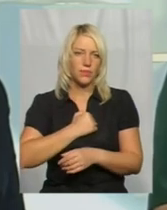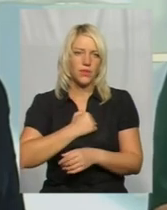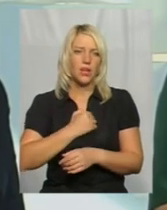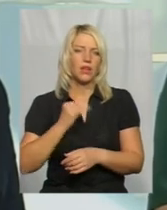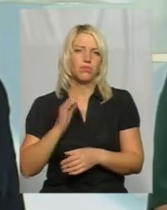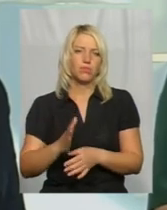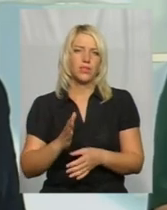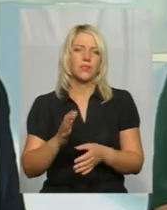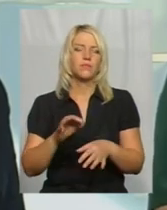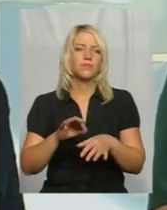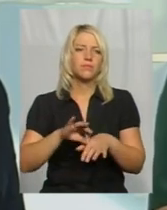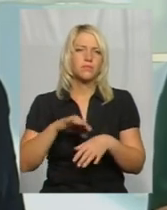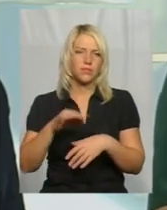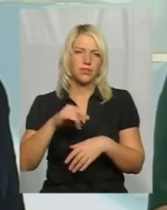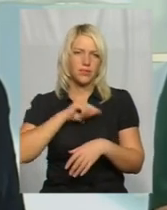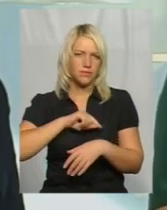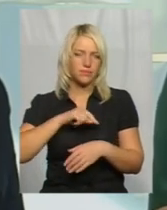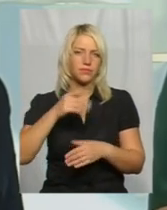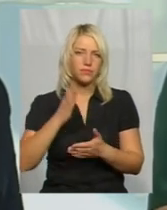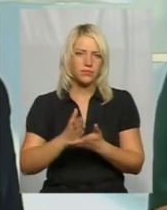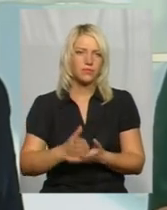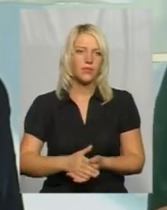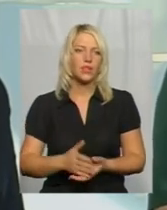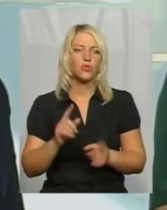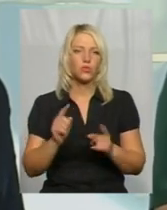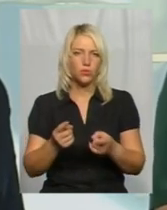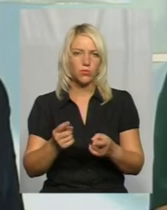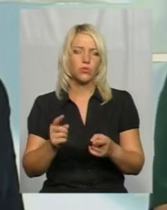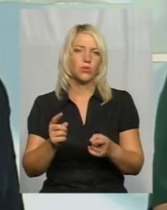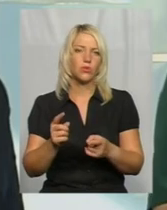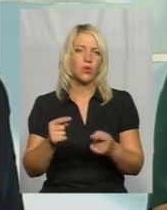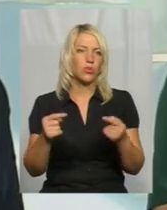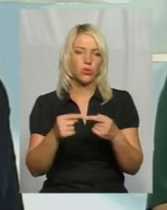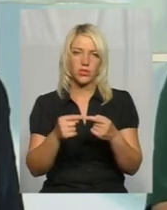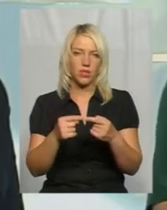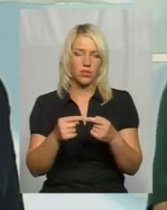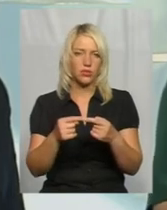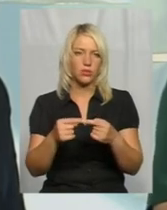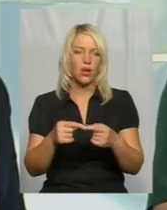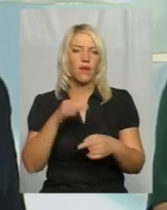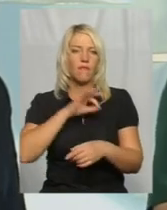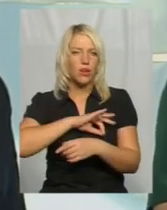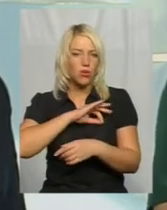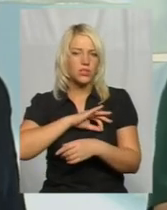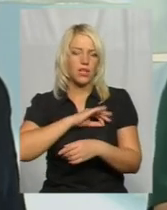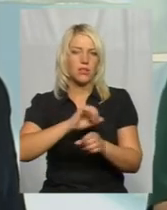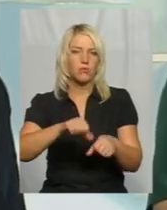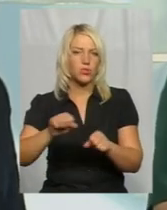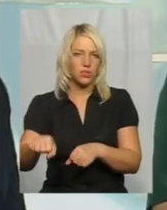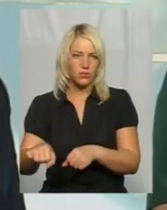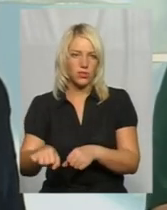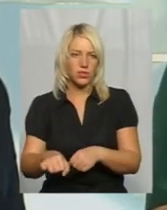переносила якусь біль, вона відчула все рівно. І тому, однозначно, ще використання можливостей